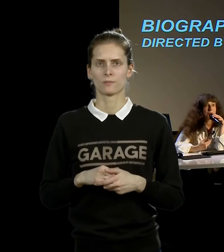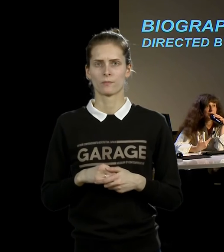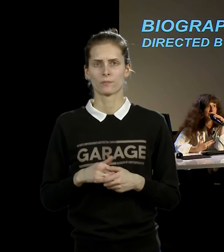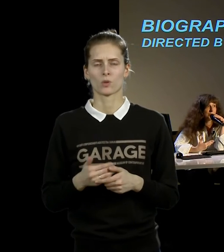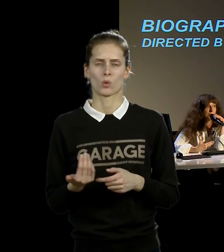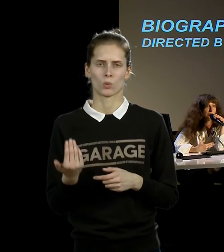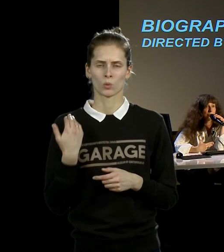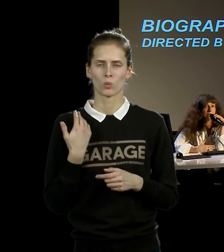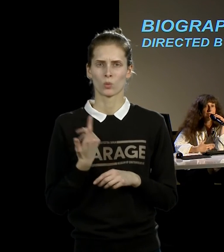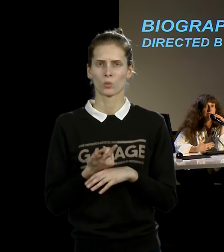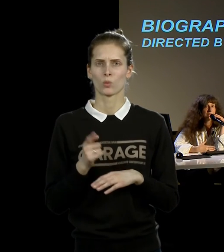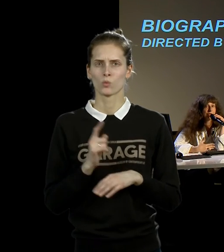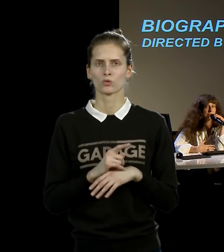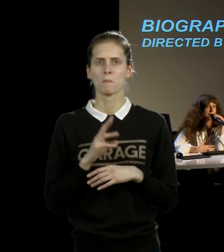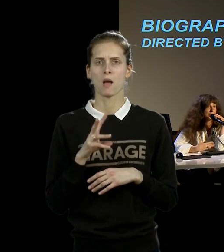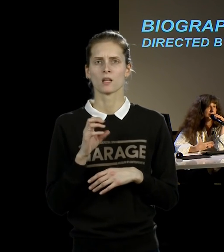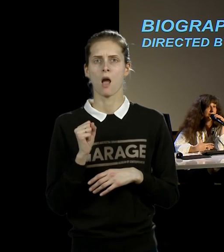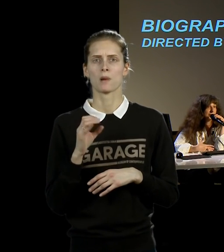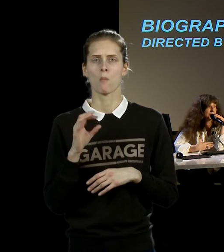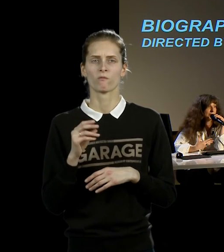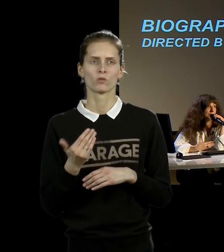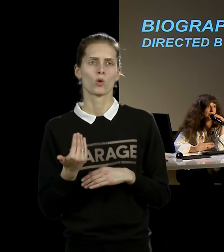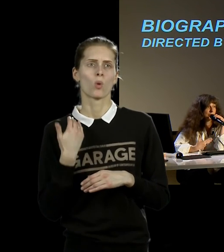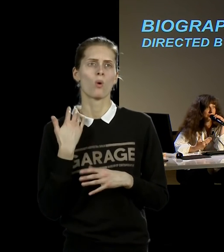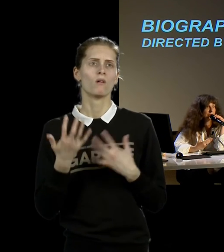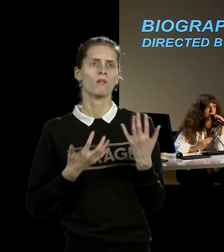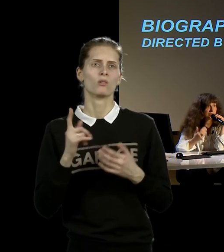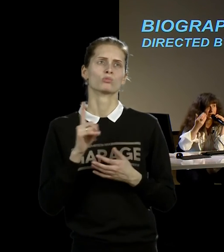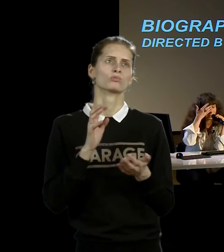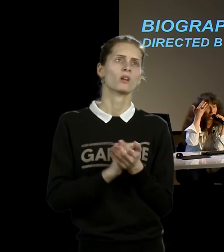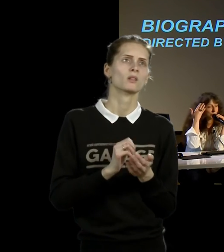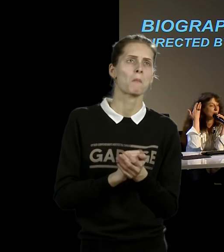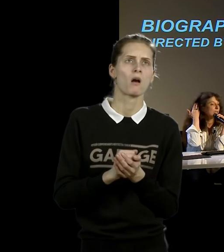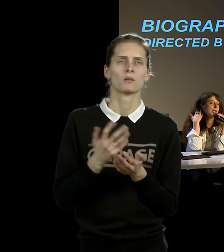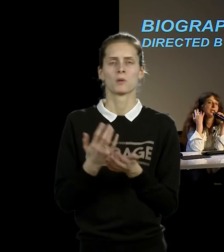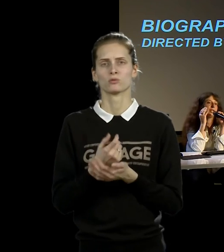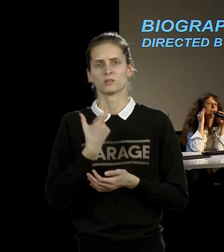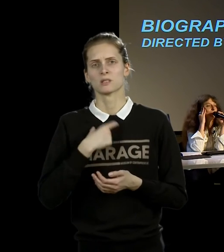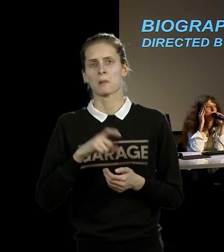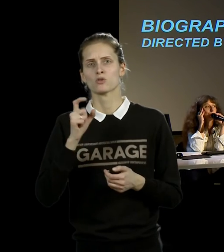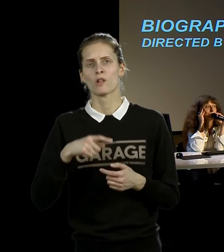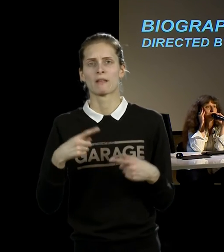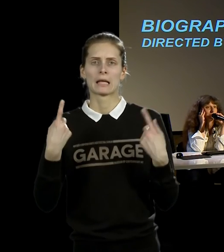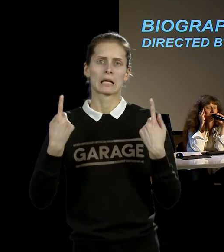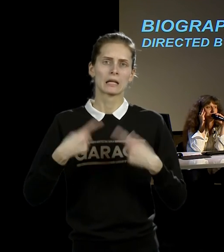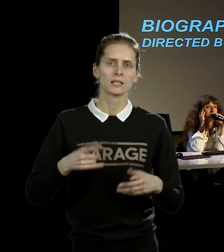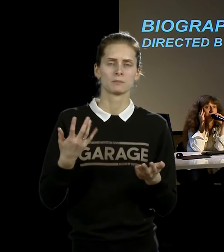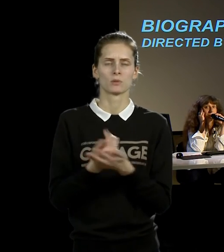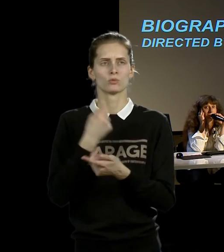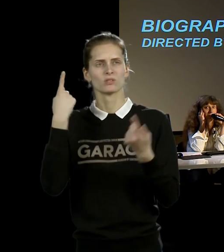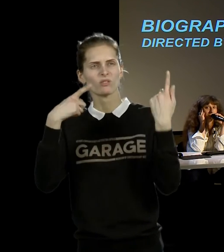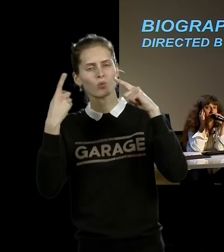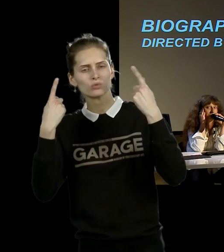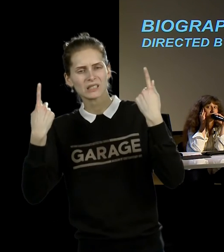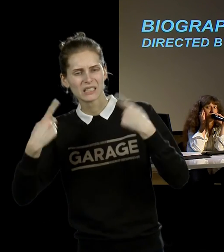долгое время Марина Абрамовича, собственно говоря, не знает, чем ей заняться. Это действительно и человеческий кризис огромный, и огромный творческий кризис. И,